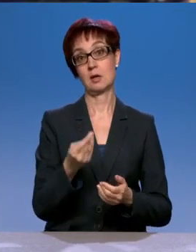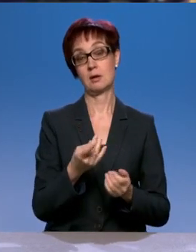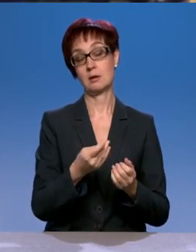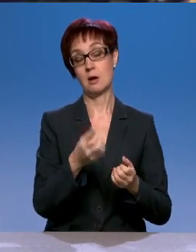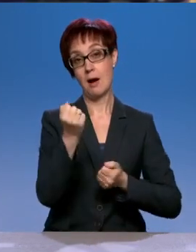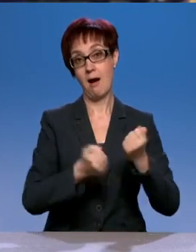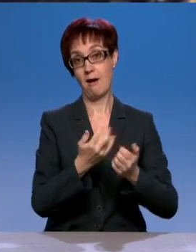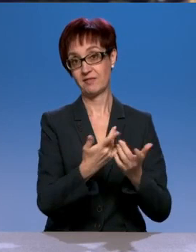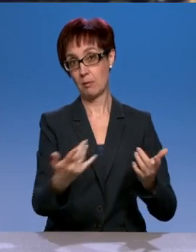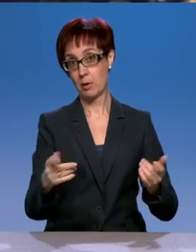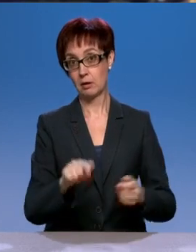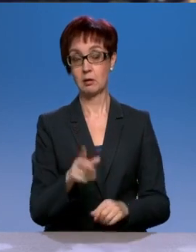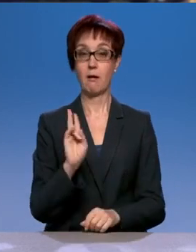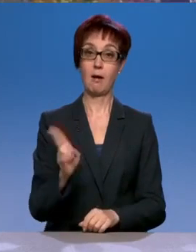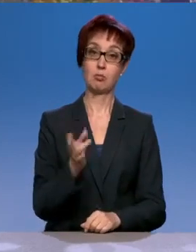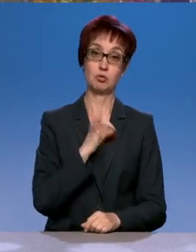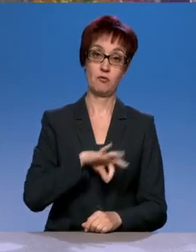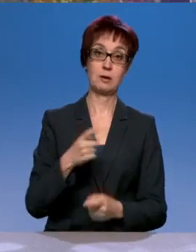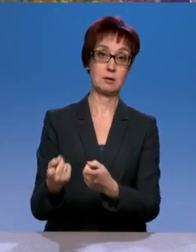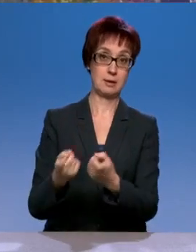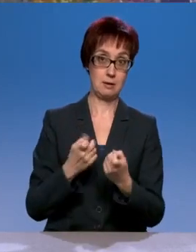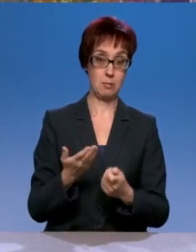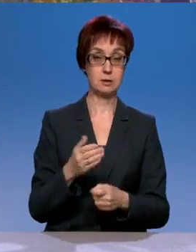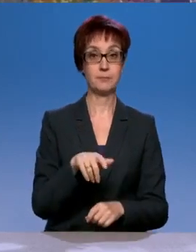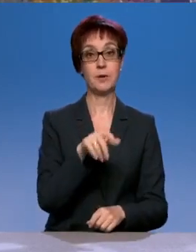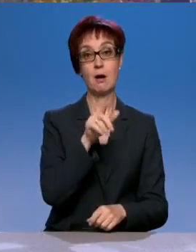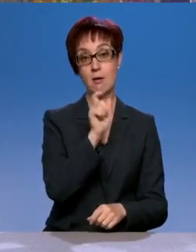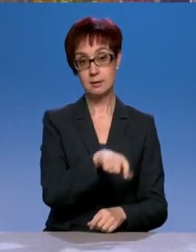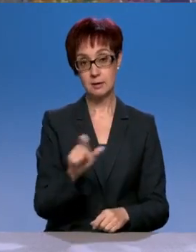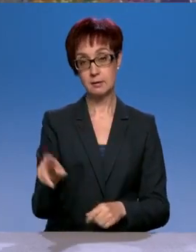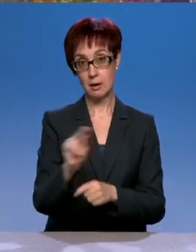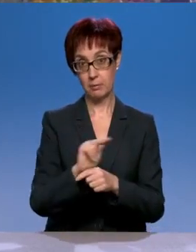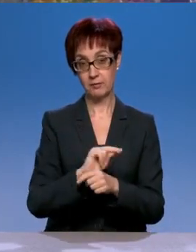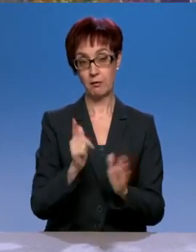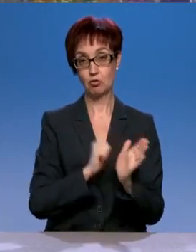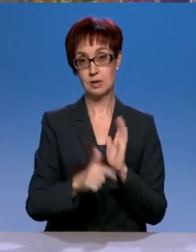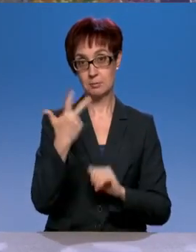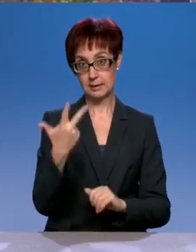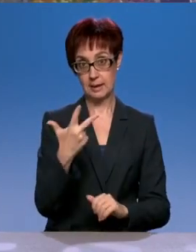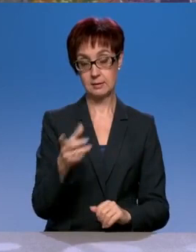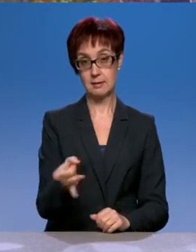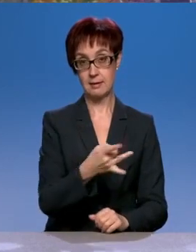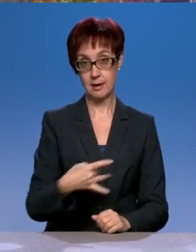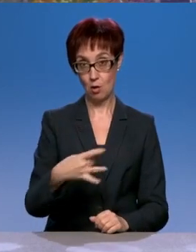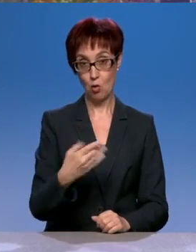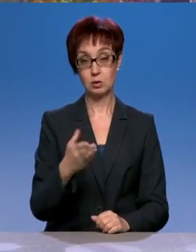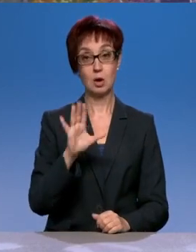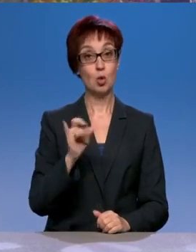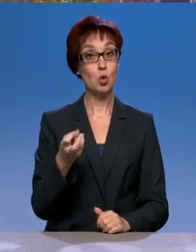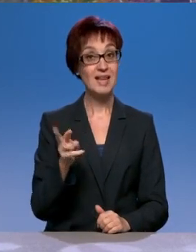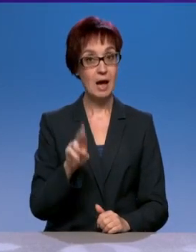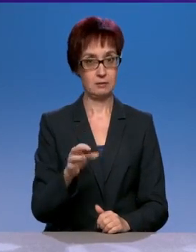нанимать. Это нормально. Зрители нас поправляют. 73 регион, это Ульяновская область. Просто сообщение было из Самарской, а речь шла о плохих дорогах в